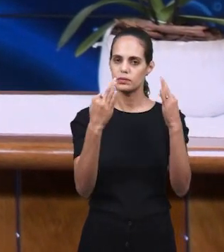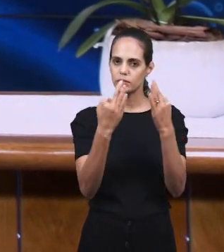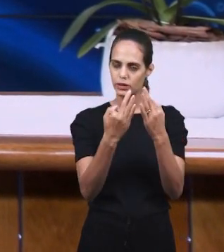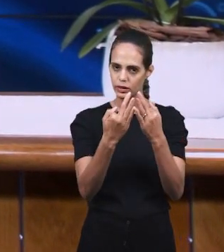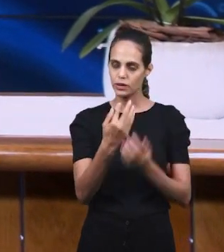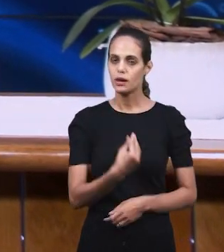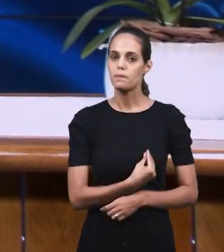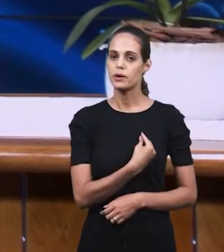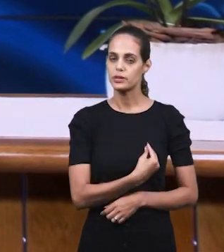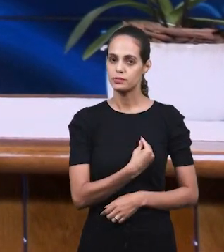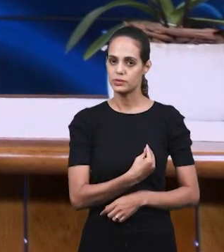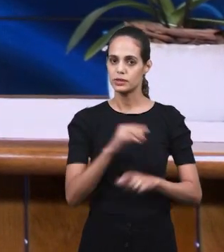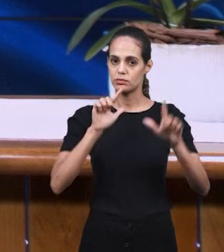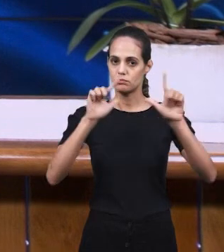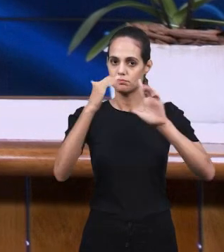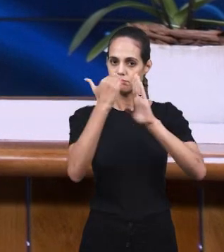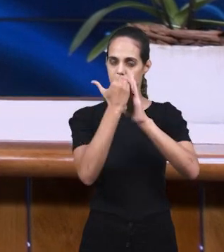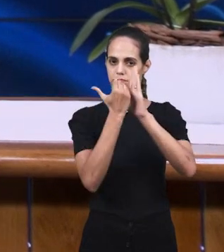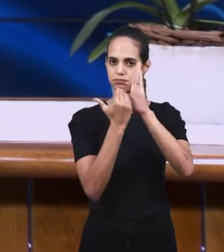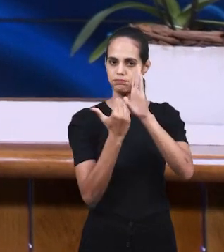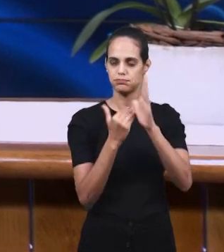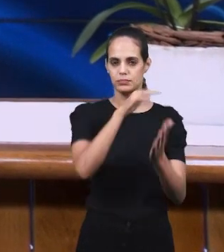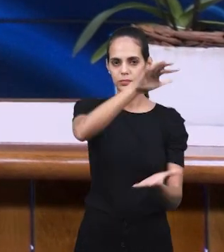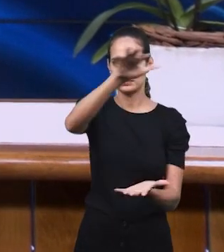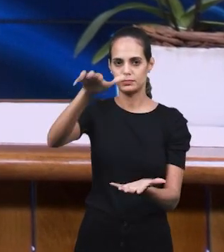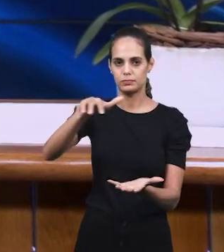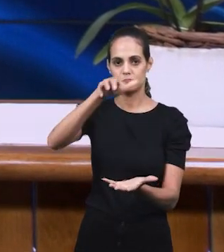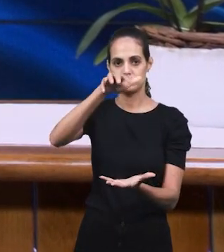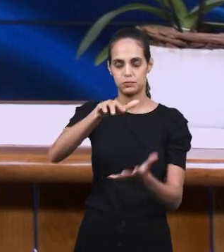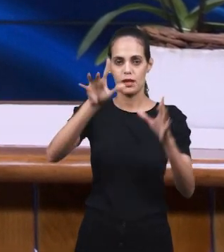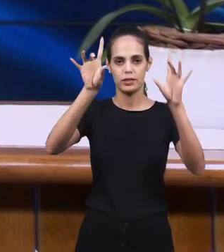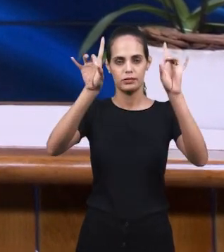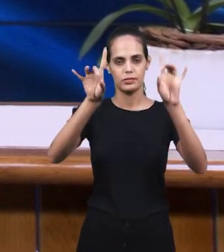этой особой трансляции для наших сестер.